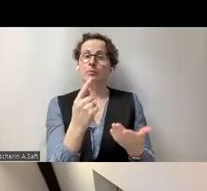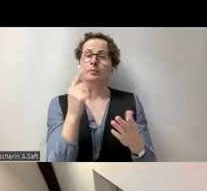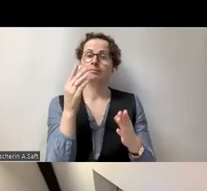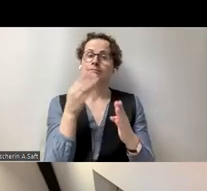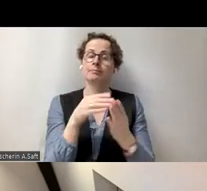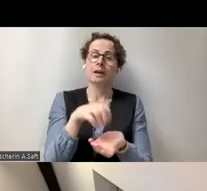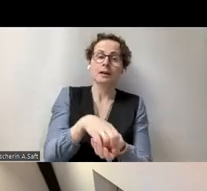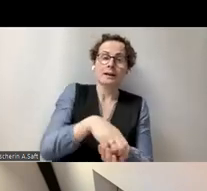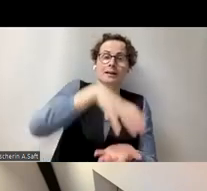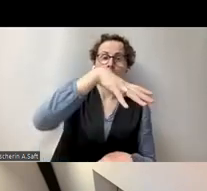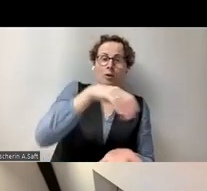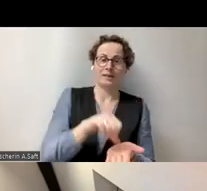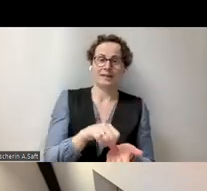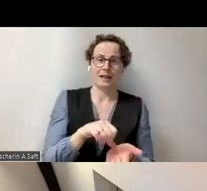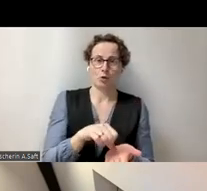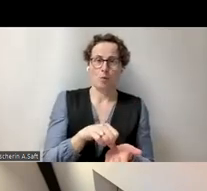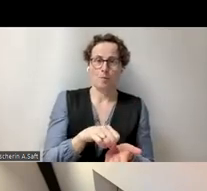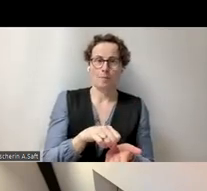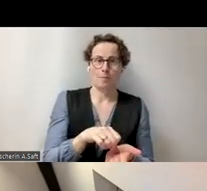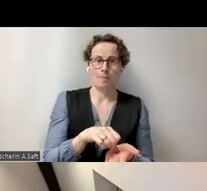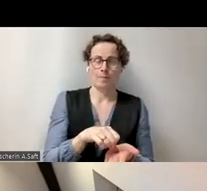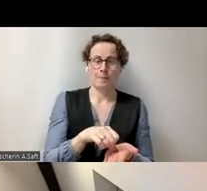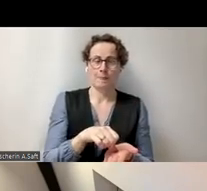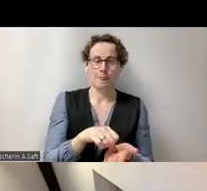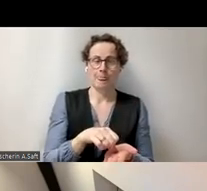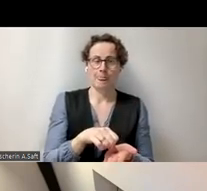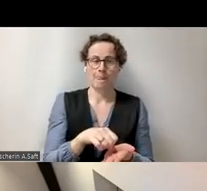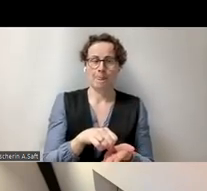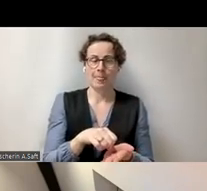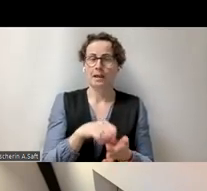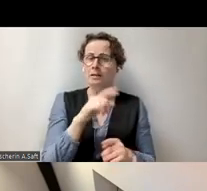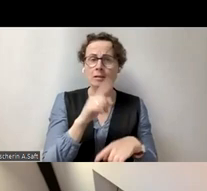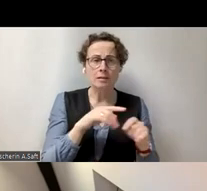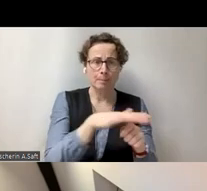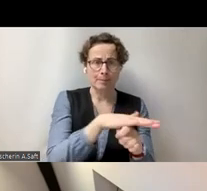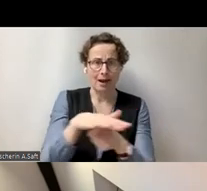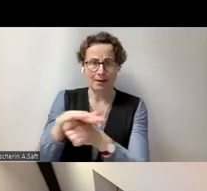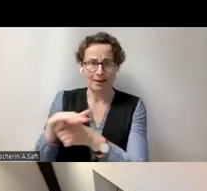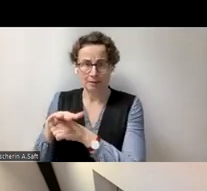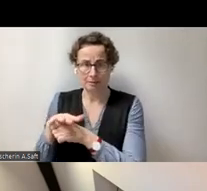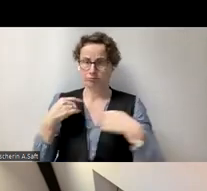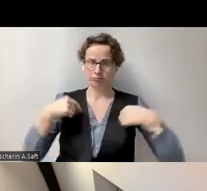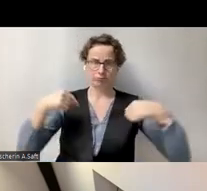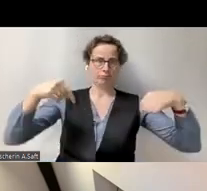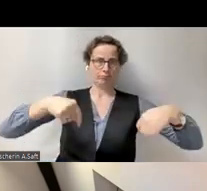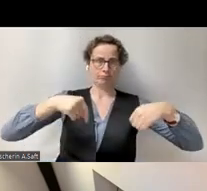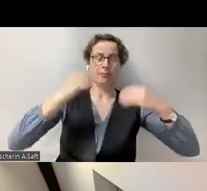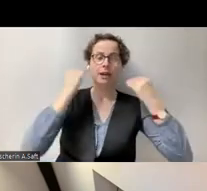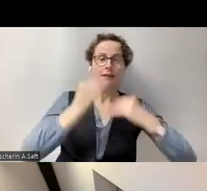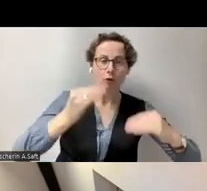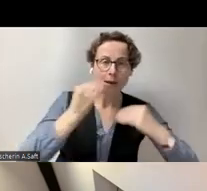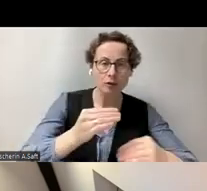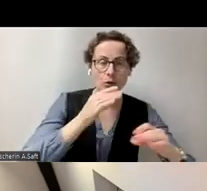Barrierefreiheit in vielen Bereichen, nicht nur in der Information, Kommunikationstechnologie.